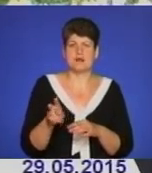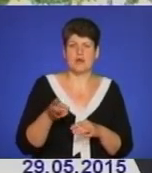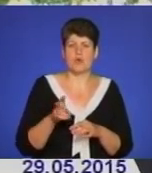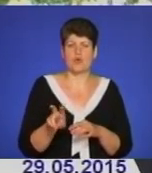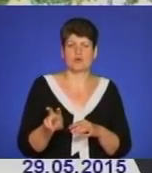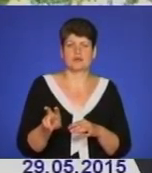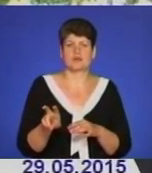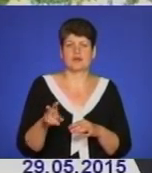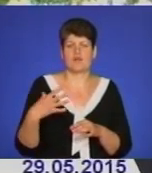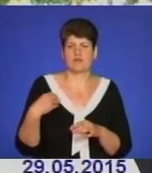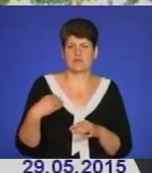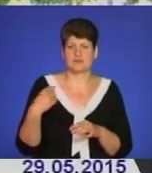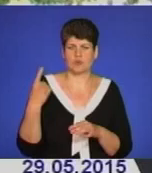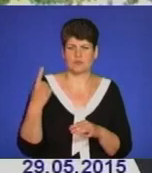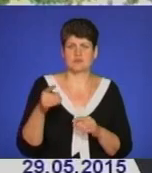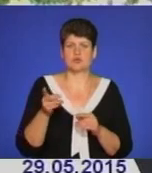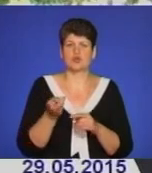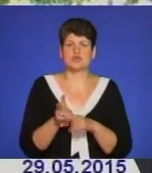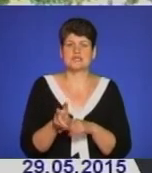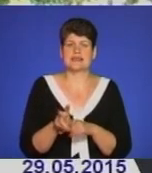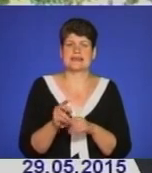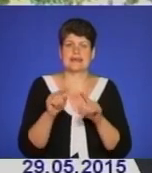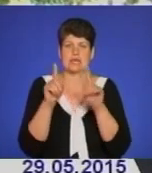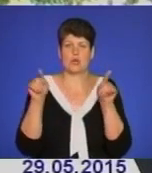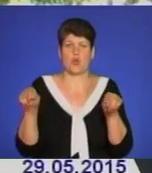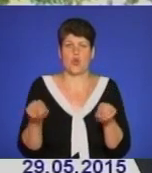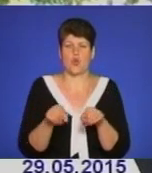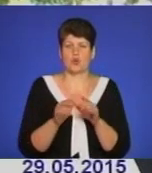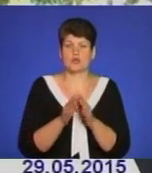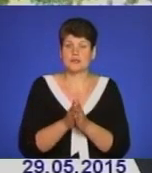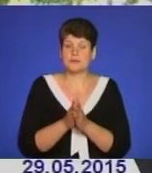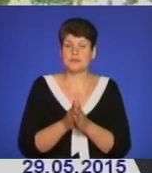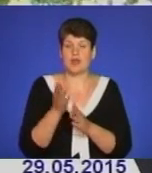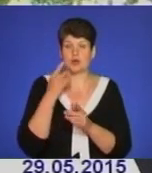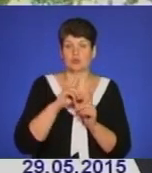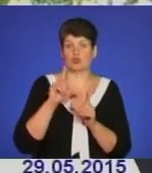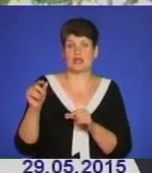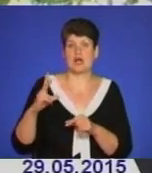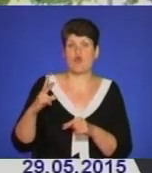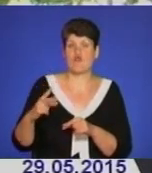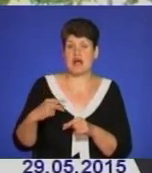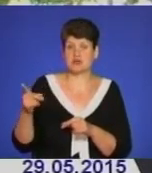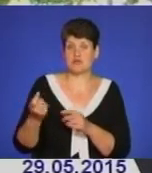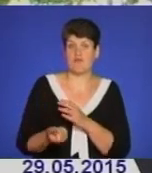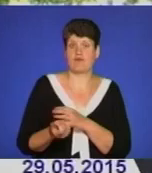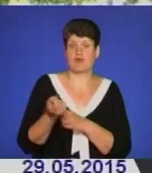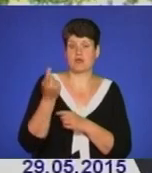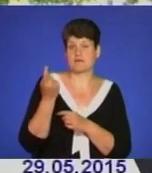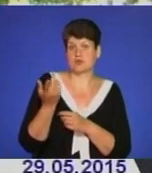перебувала в Львівщині, ця ікона була. І коли вона поїхала в Францію, виявилося, що